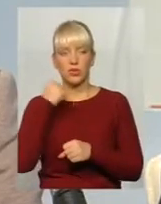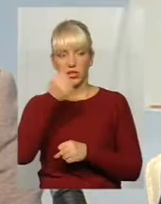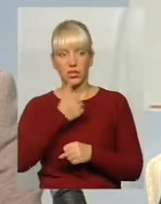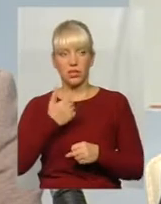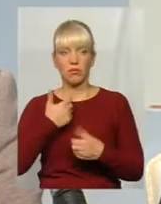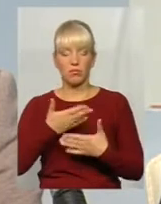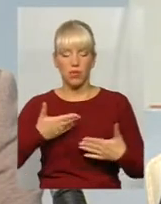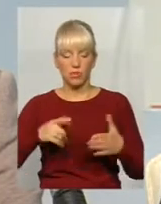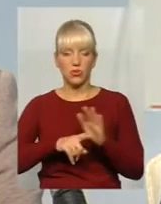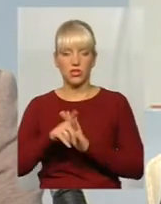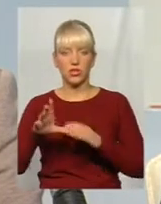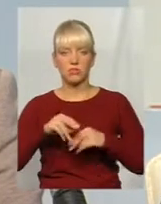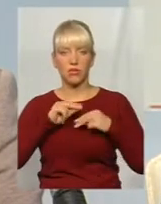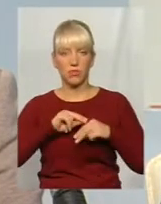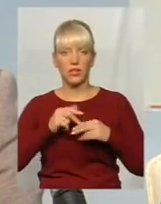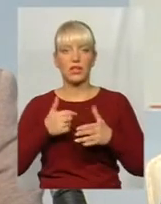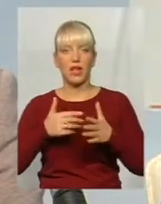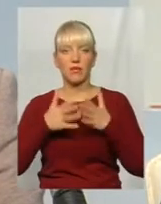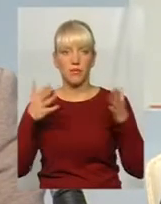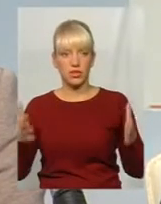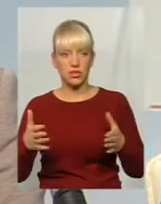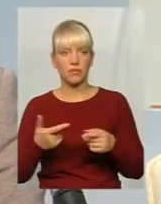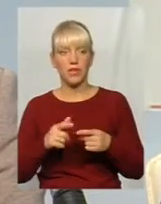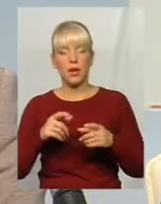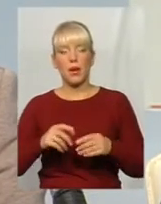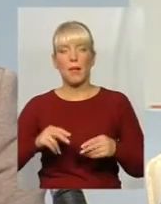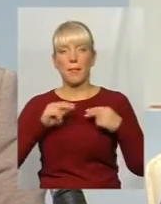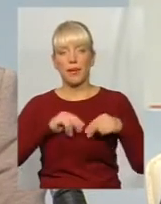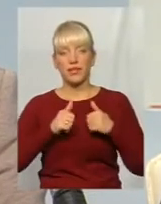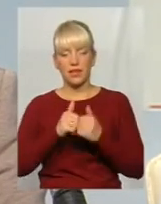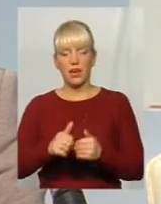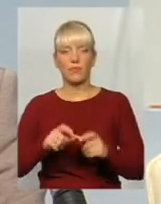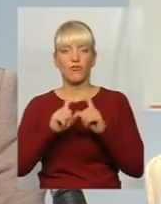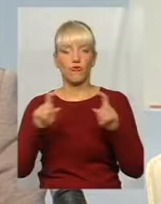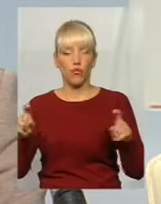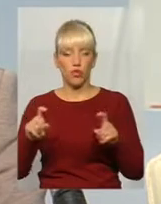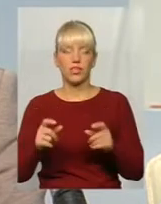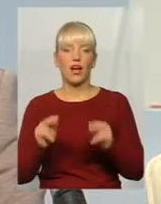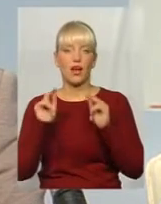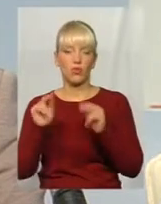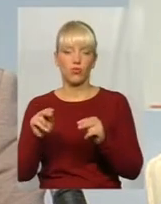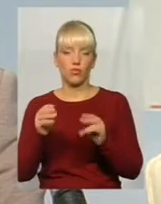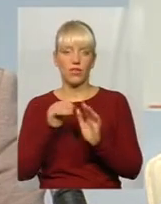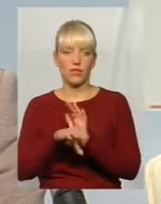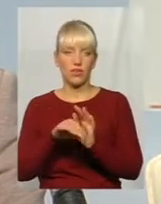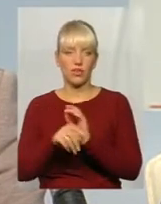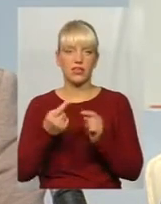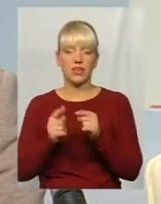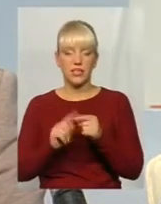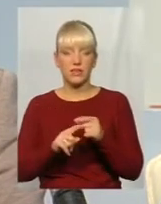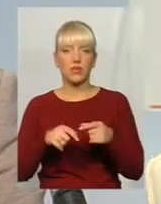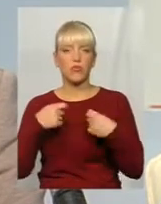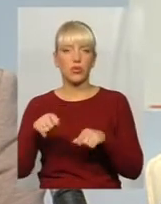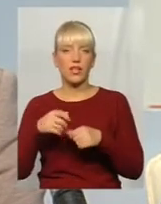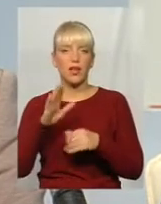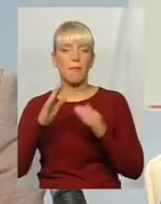співпраці з нашим найбільшим партнером фонд гарантування вкладів. І фонд гарантування вкладів, він продає майно банків-банкрутів по всій країні. І